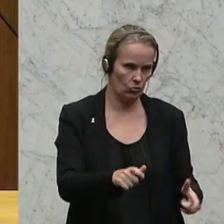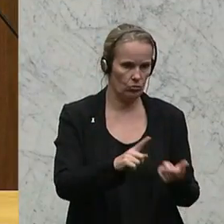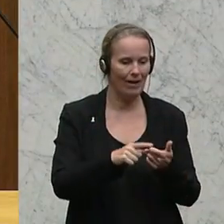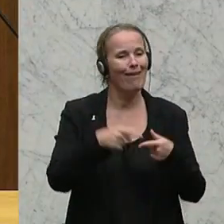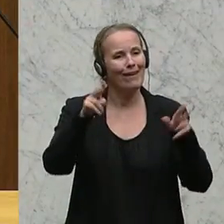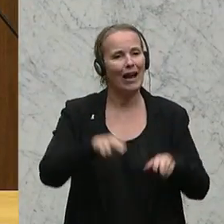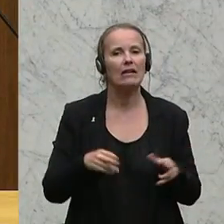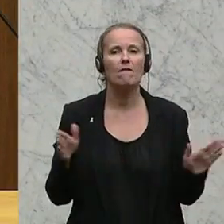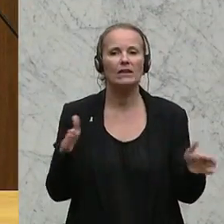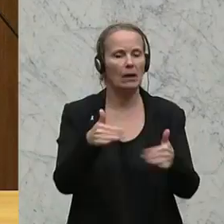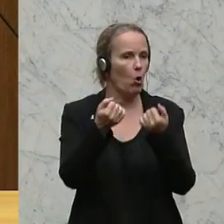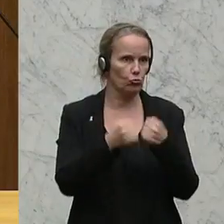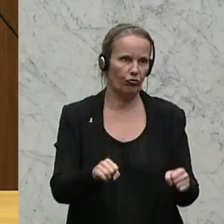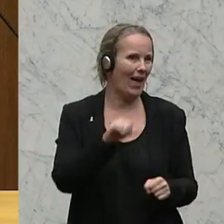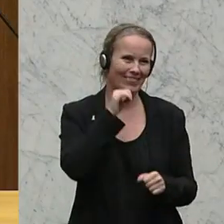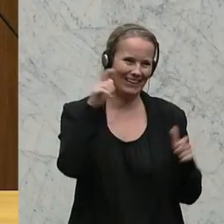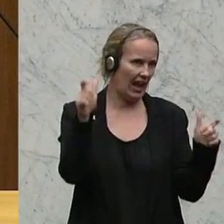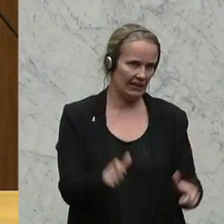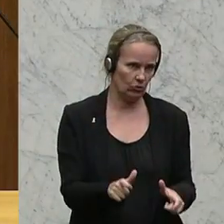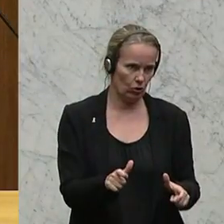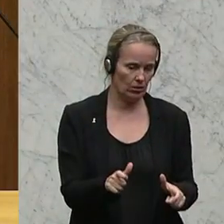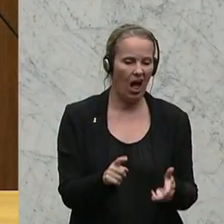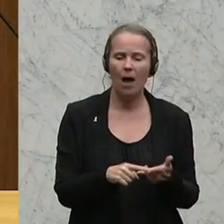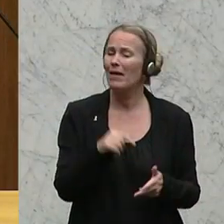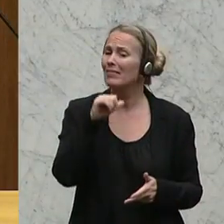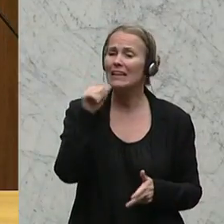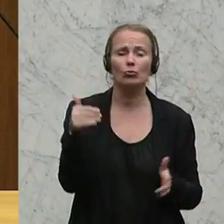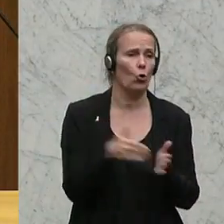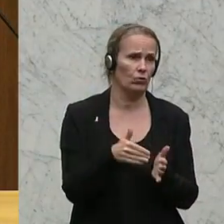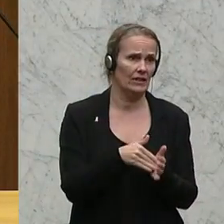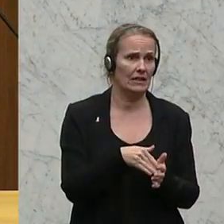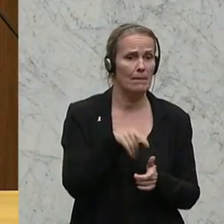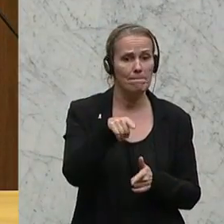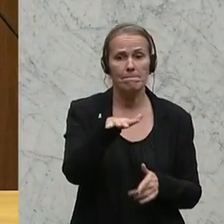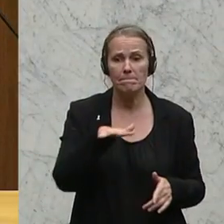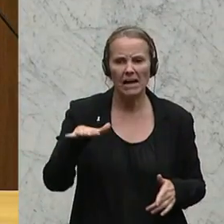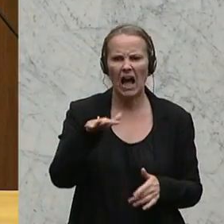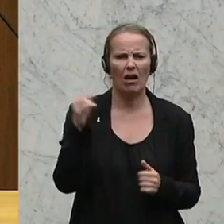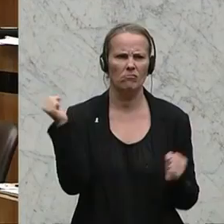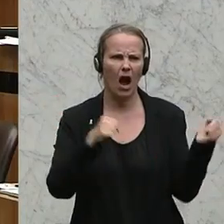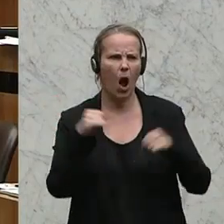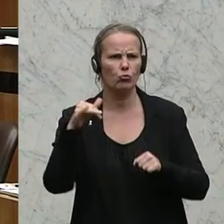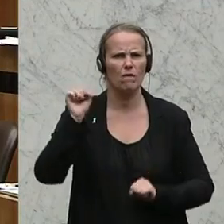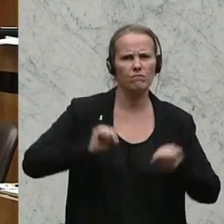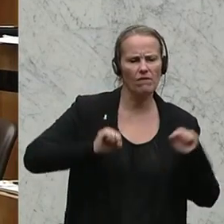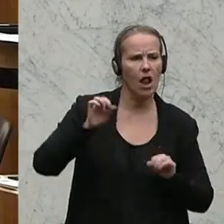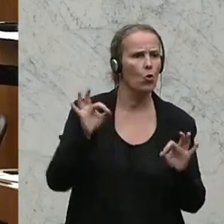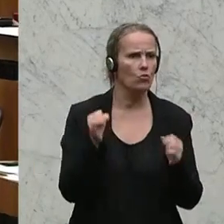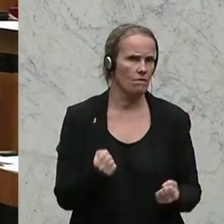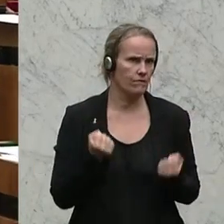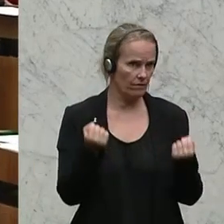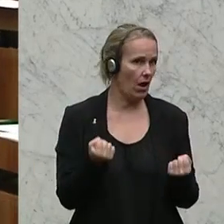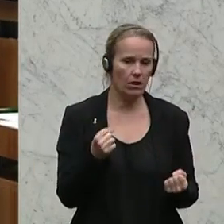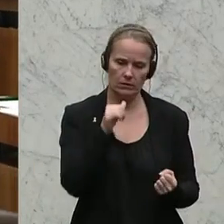Versammlungsfreiheit ist nicht eingeschränkt. Aber es ist nicht notwendig, dass in diesen Bereichen raudihhaftes Verhalten oder gar Gewalt